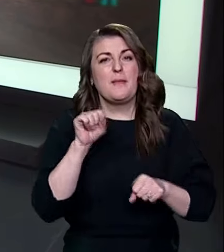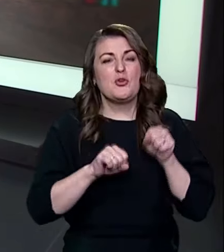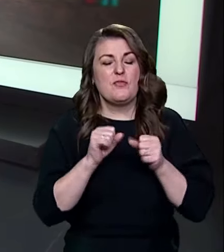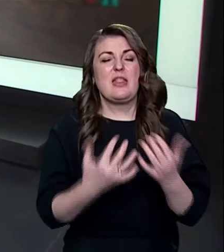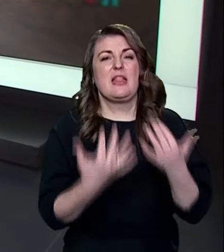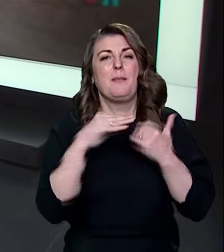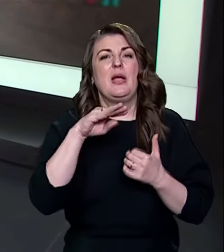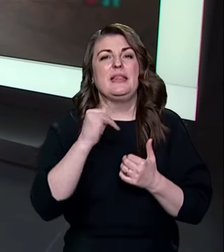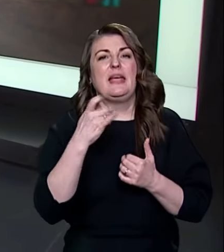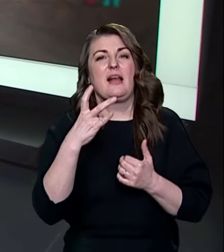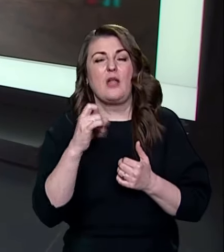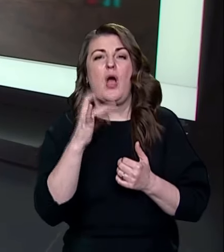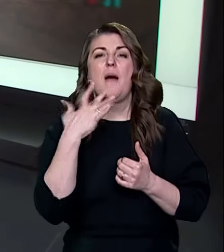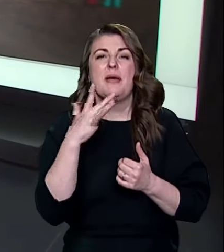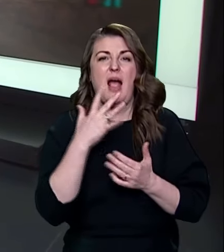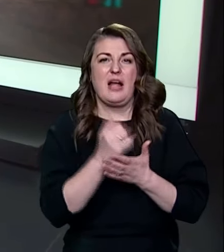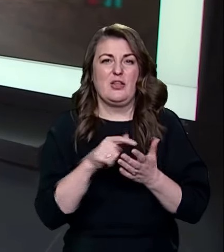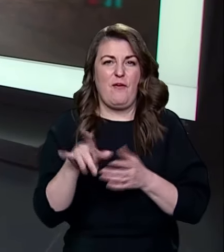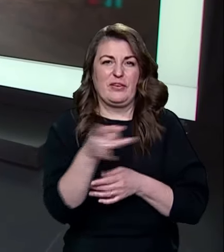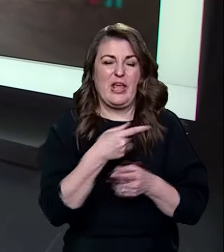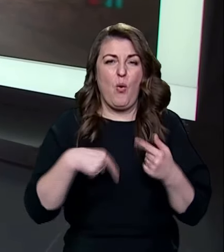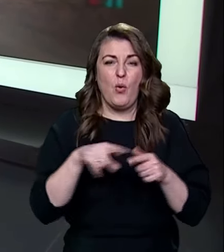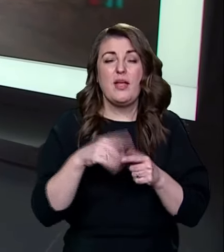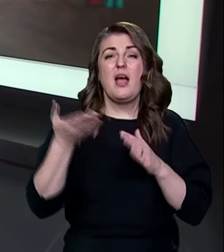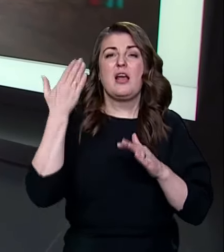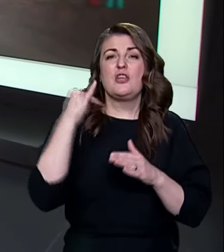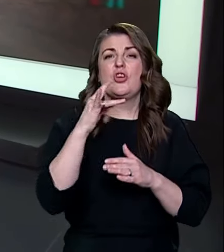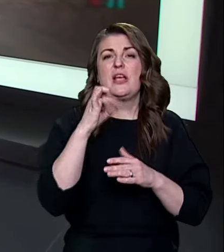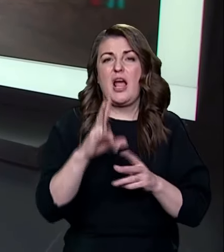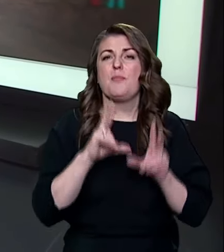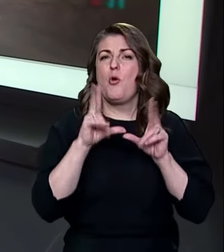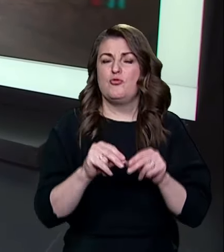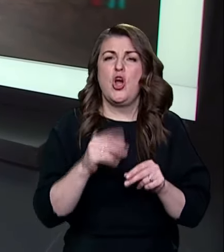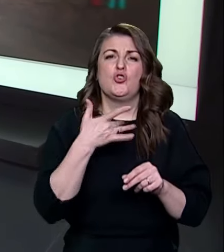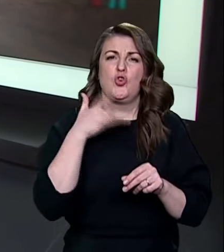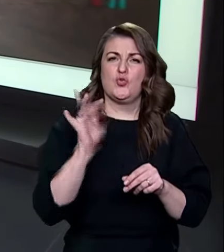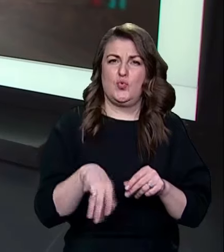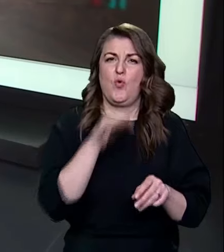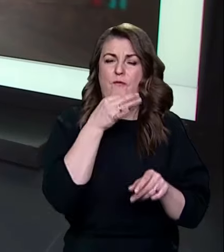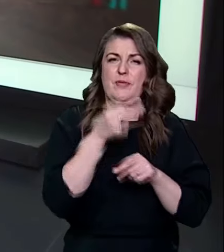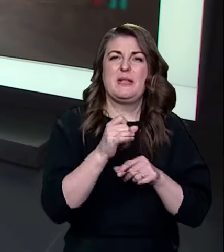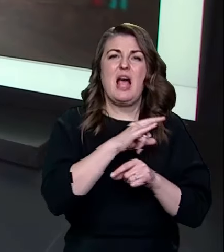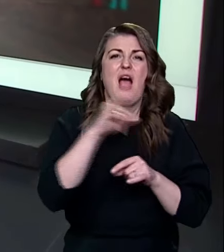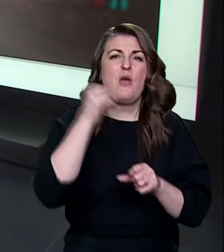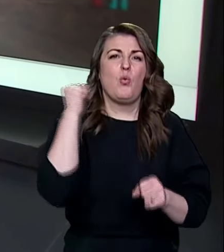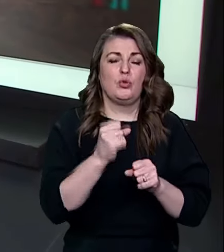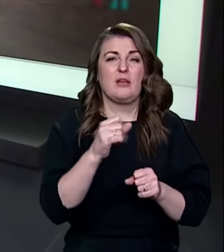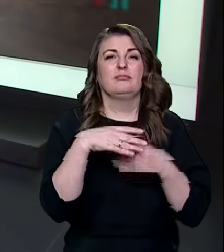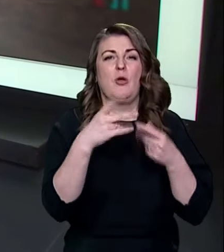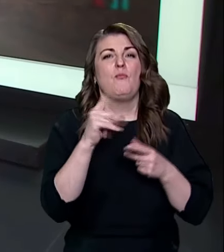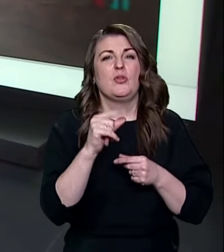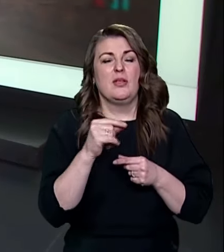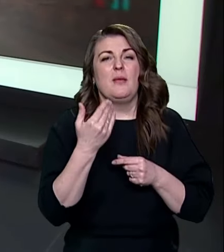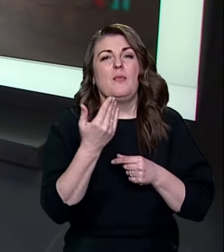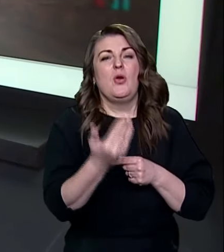нападу Тегерану на американські активи в регіоні. Раніше Іран пообіцяв жорстку відповідь на авіаудар, завданий у понеділок по його